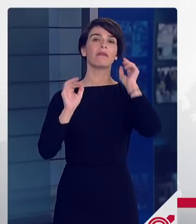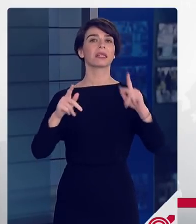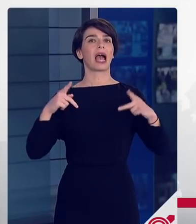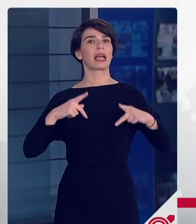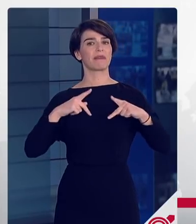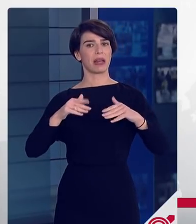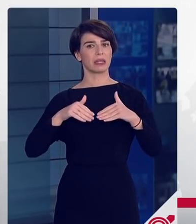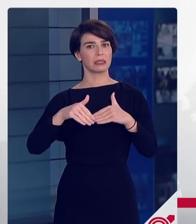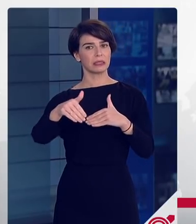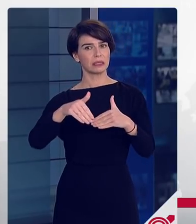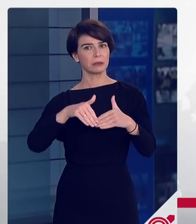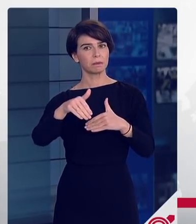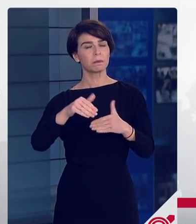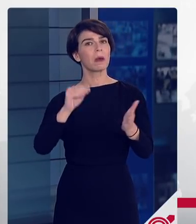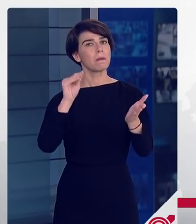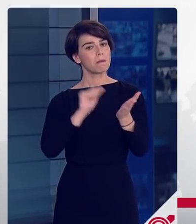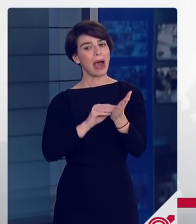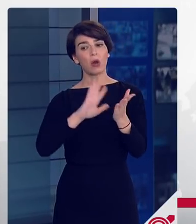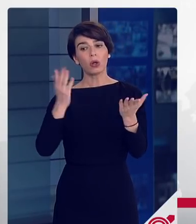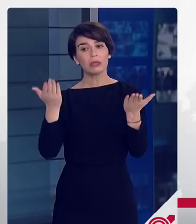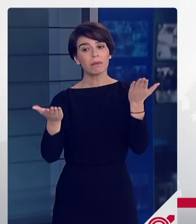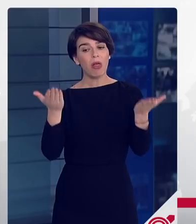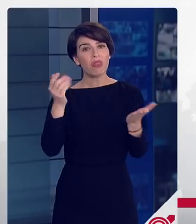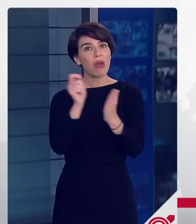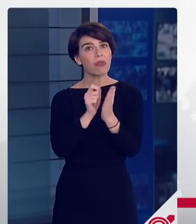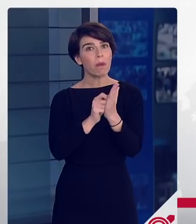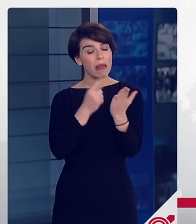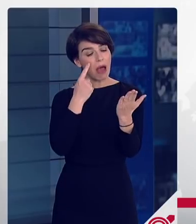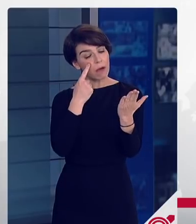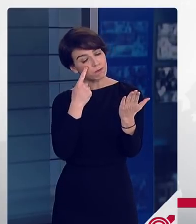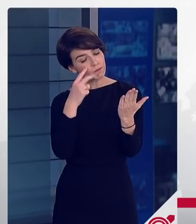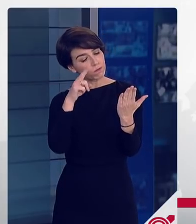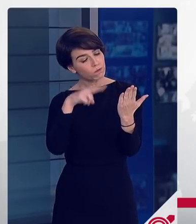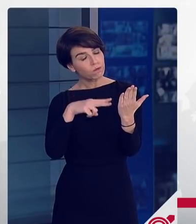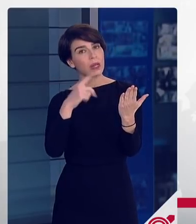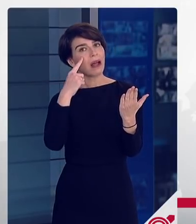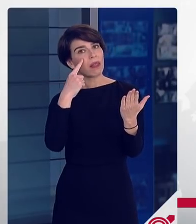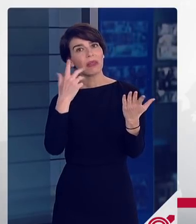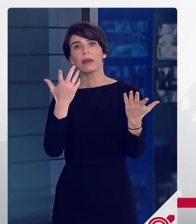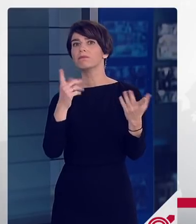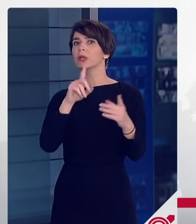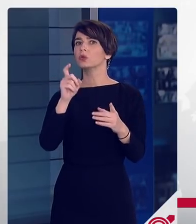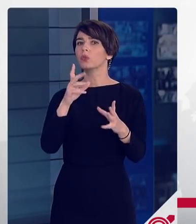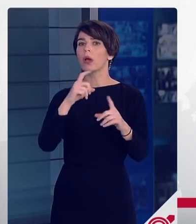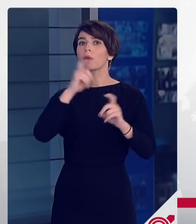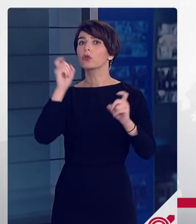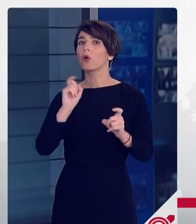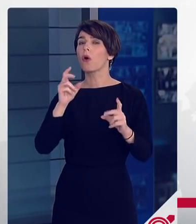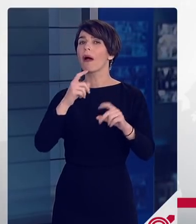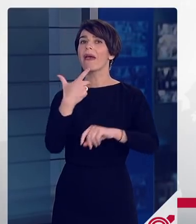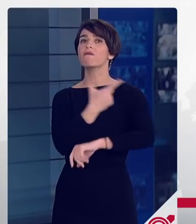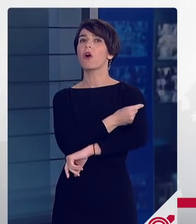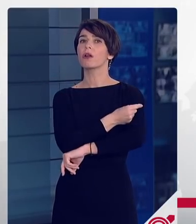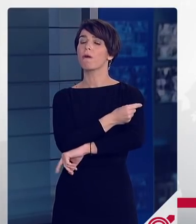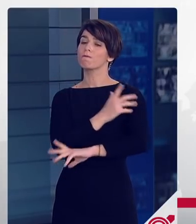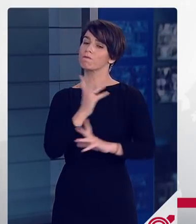επάνωμενο διάστημα θα επανεκτιμήσει όλο το πλαίσιο και της υποχρεωτικότητας που υπάρχει ως προς τους εμβολιασμούς αφού έχουμε